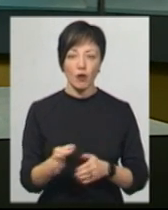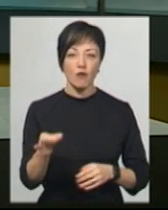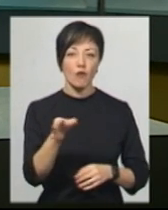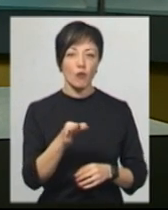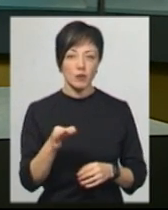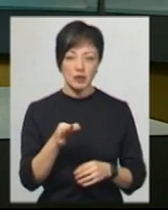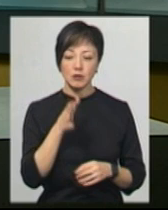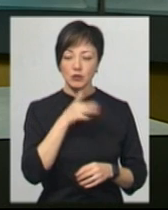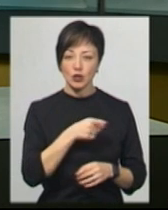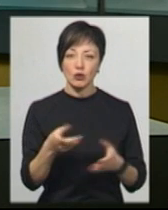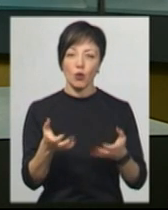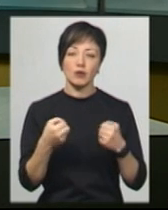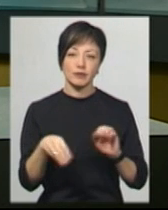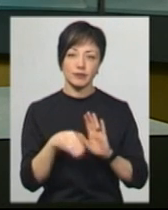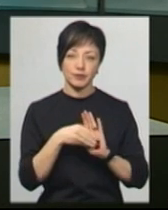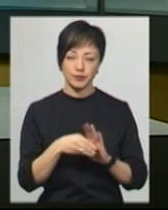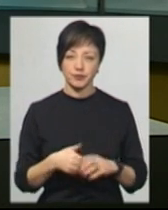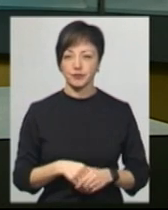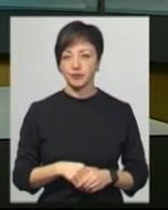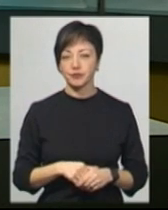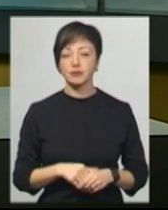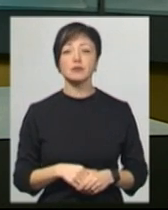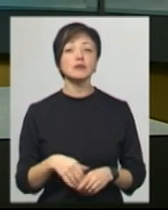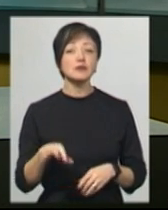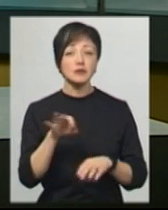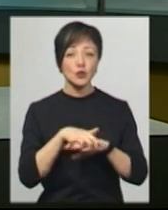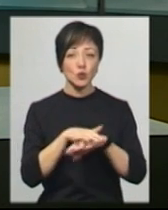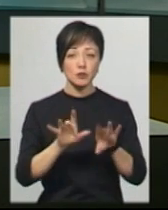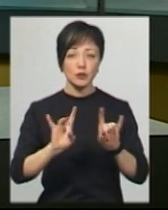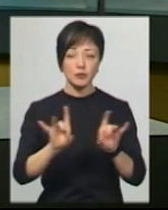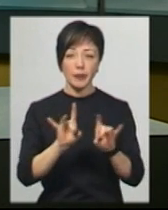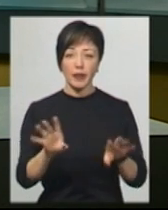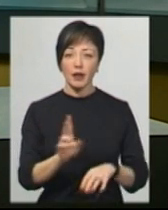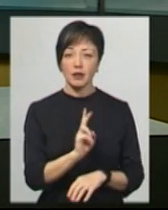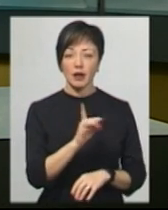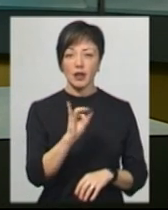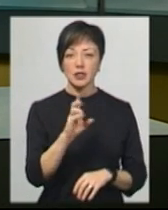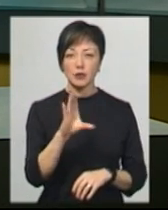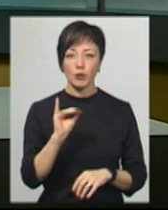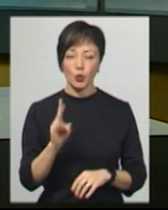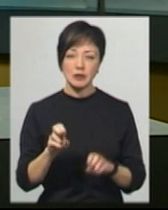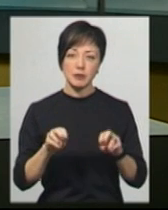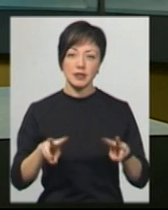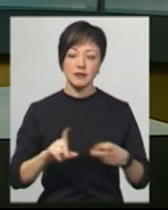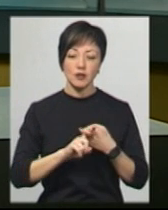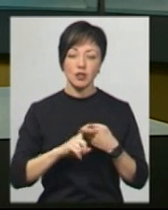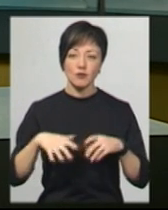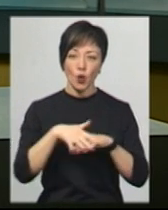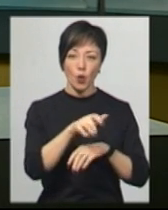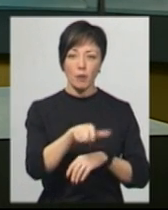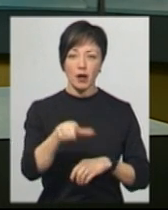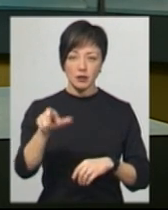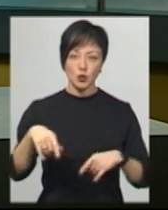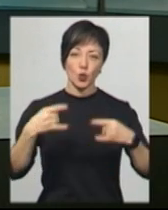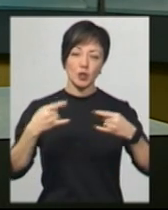області під час одержання неправомірної вигоди. Про це Суспільному розповідає Катерина Гарасівнюк, спеціаліст із зв'язків з громадськістю та